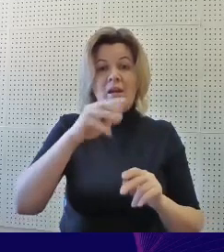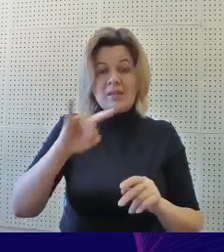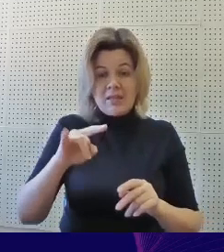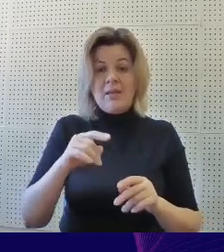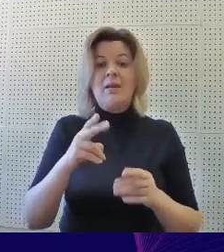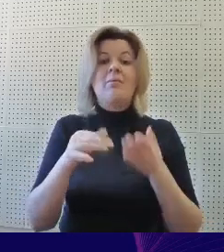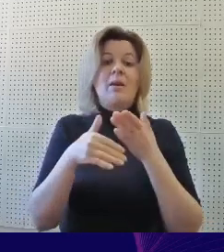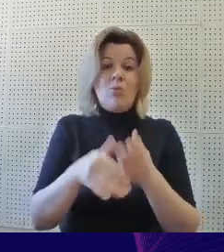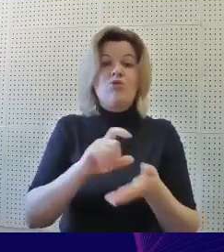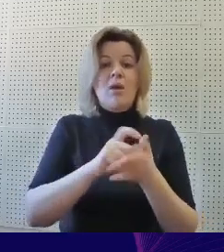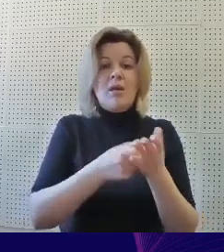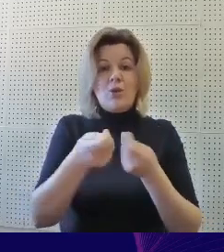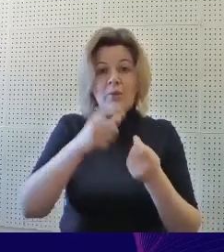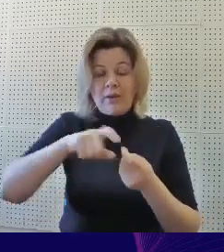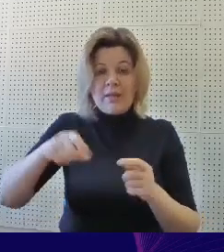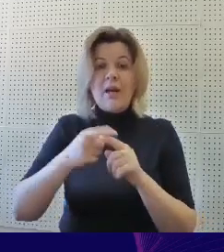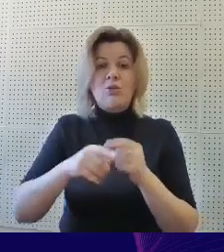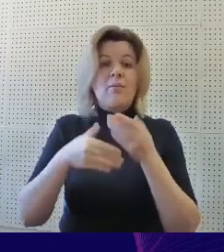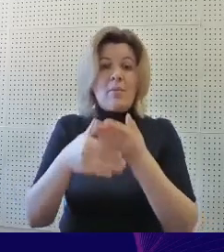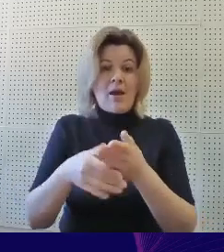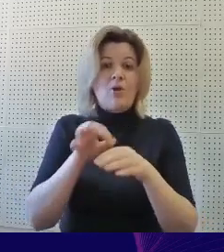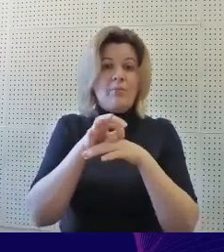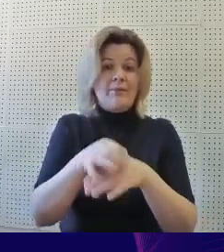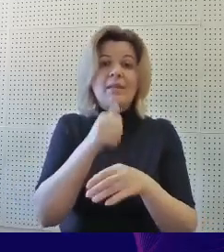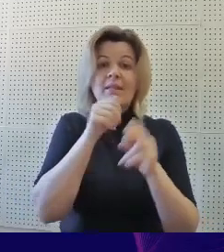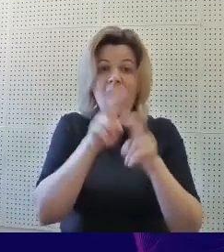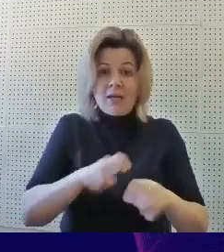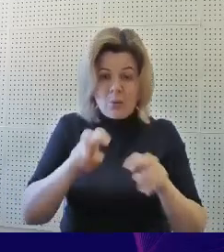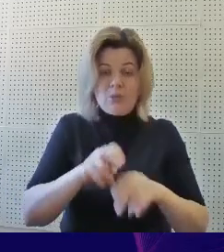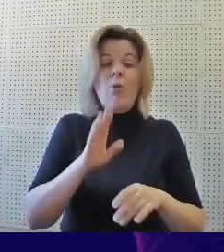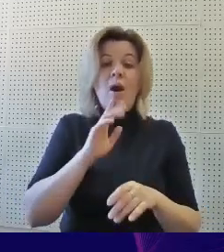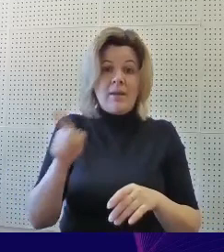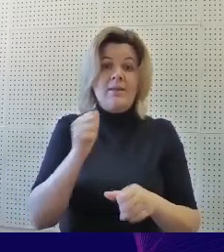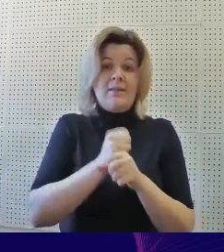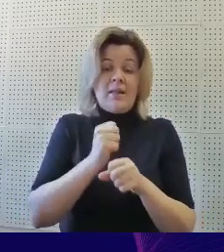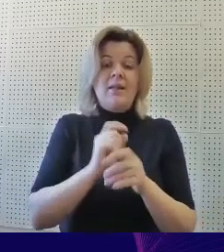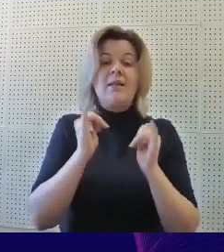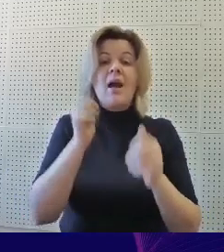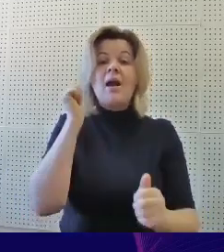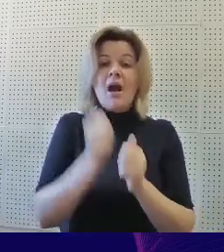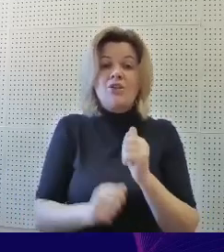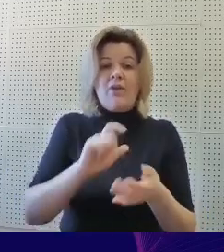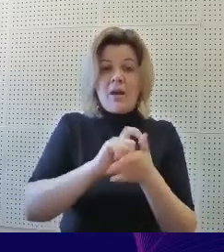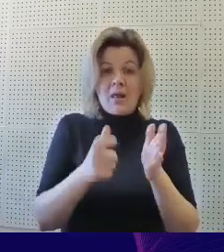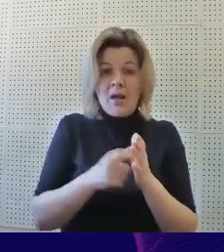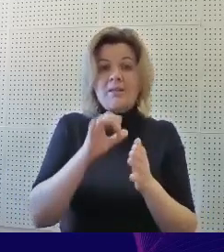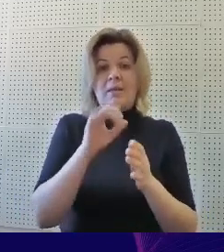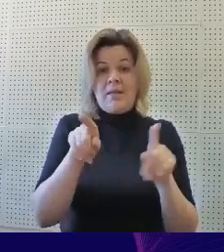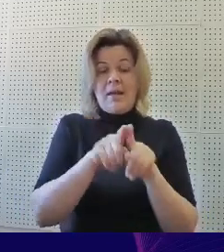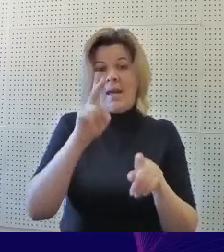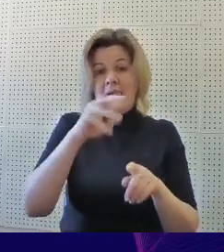безусловно, при помощи классных руководителей, которые помогают ей проводить диагностику, она сделала для каждого класса и обновляет их